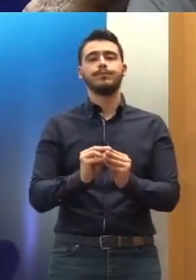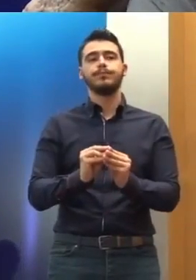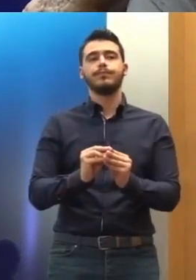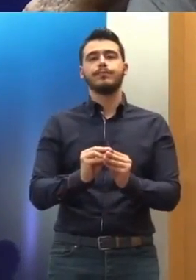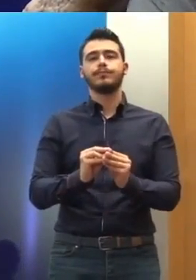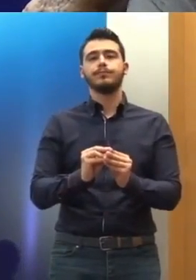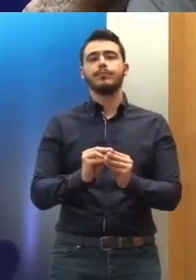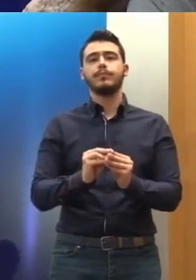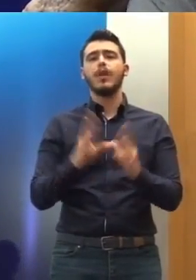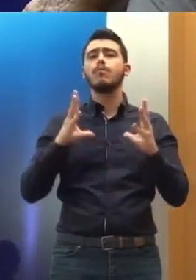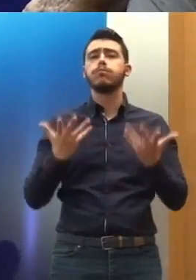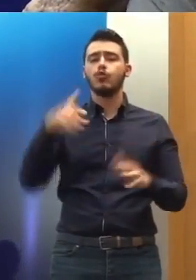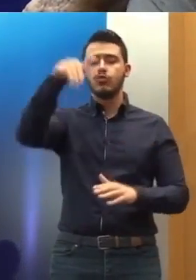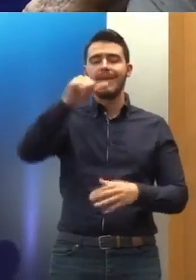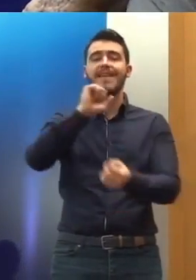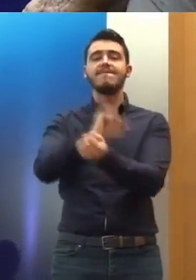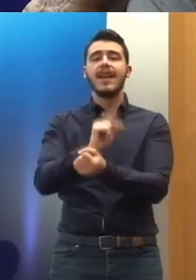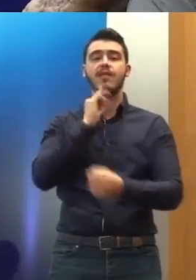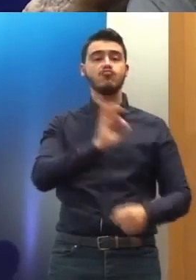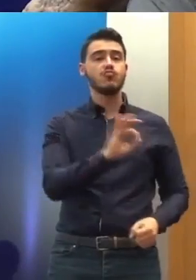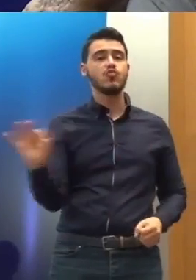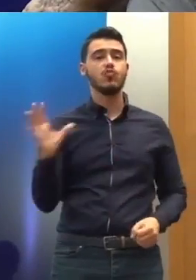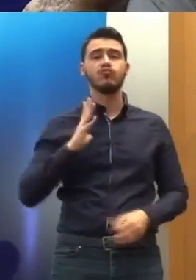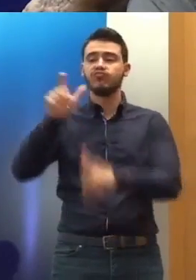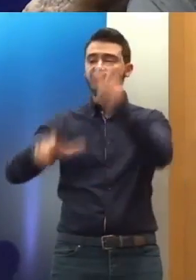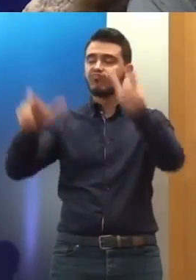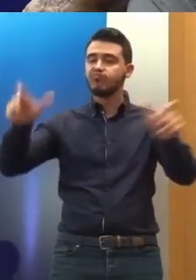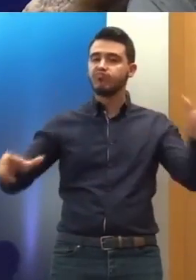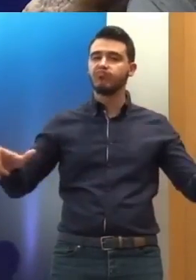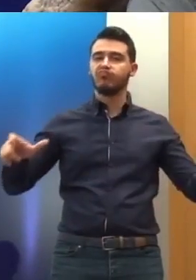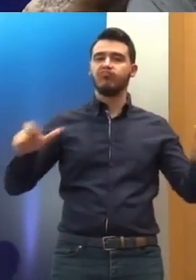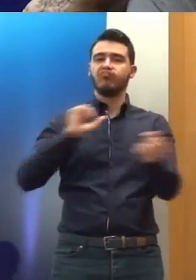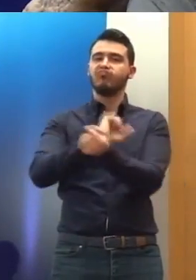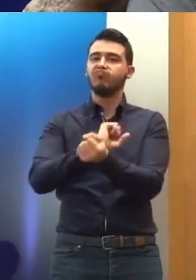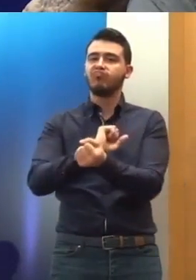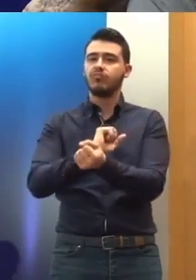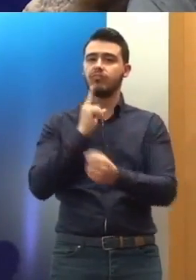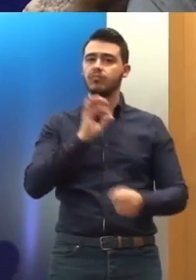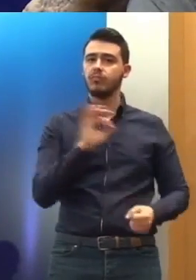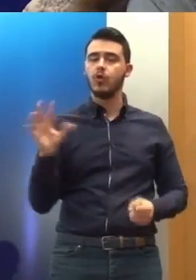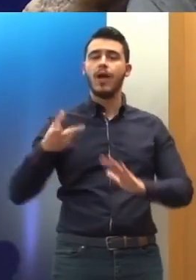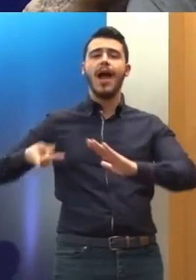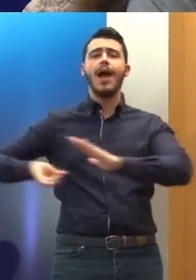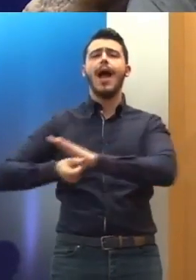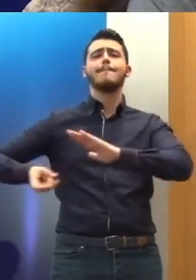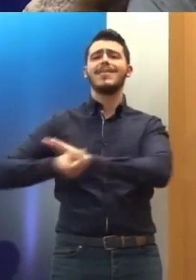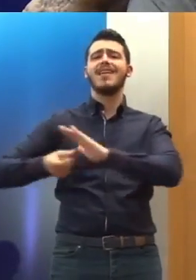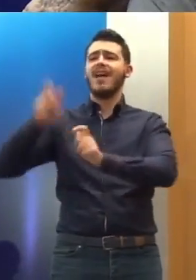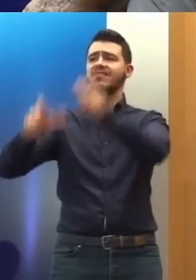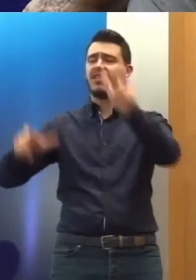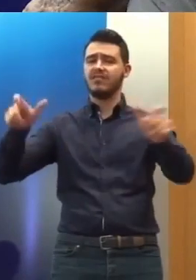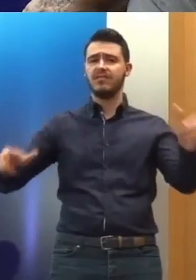τις συνθήκες κράτησης των παράτυπων αλλοδαπών, όπως λεγότανε,